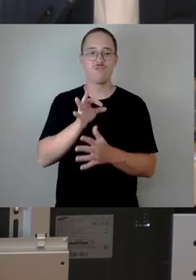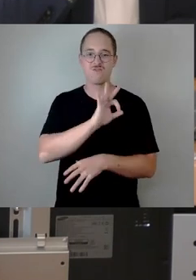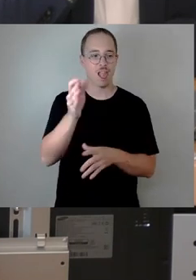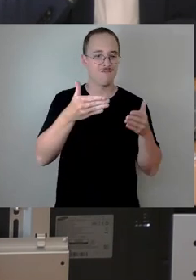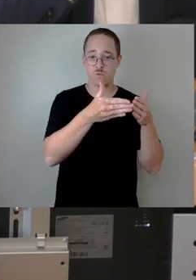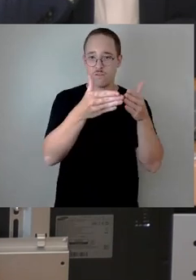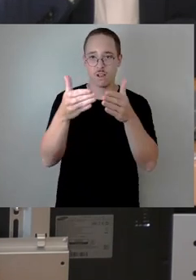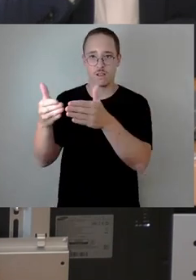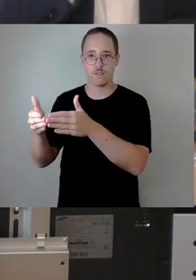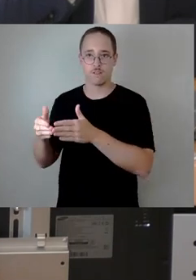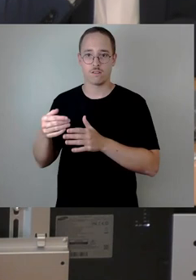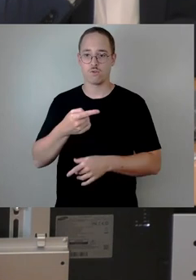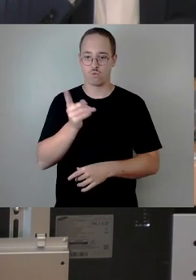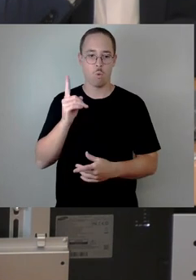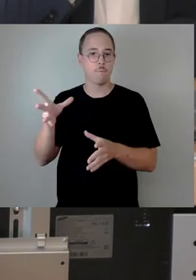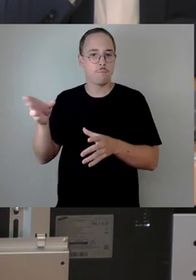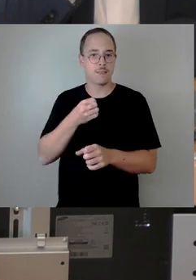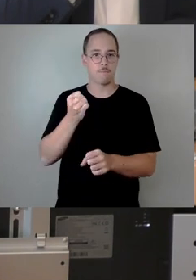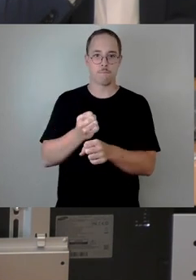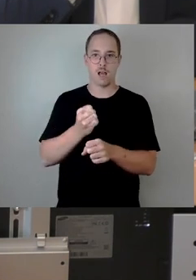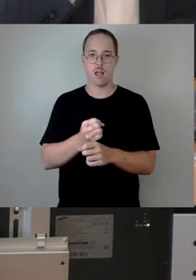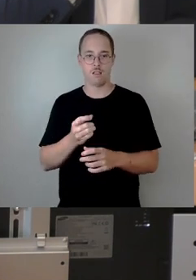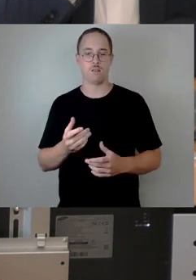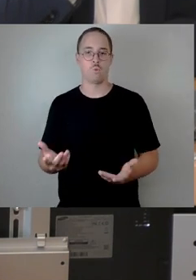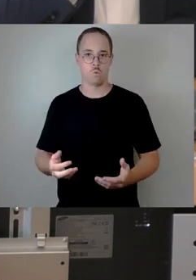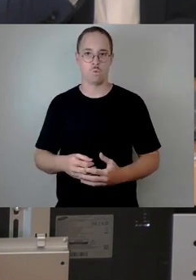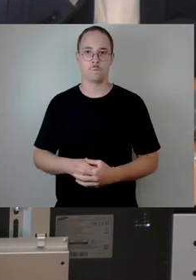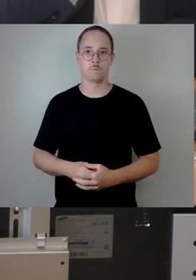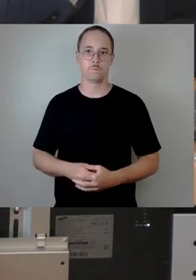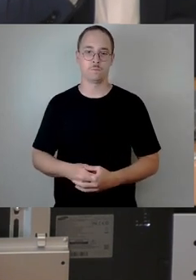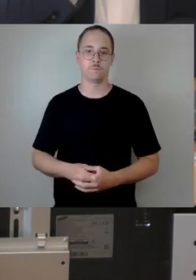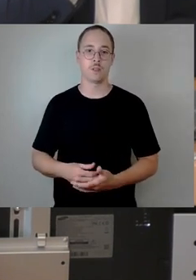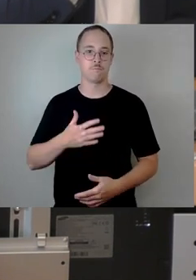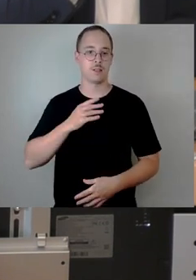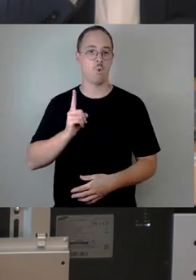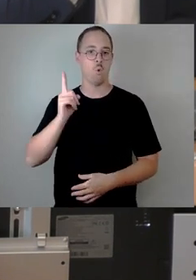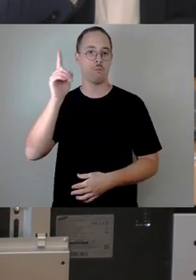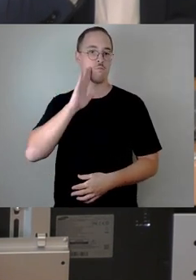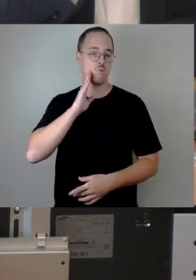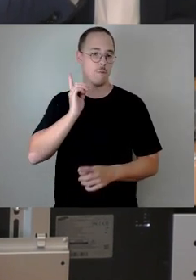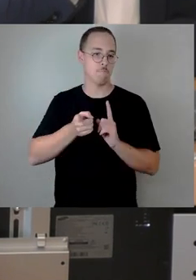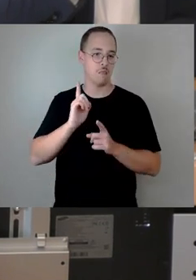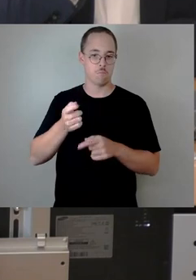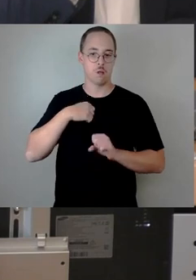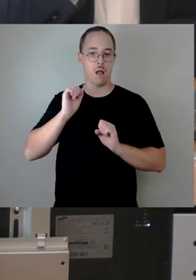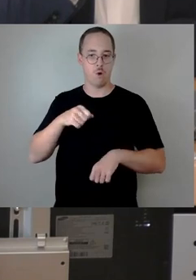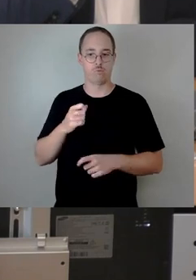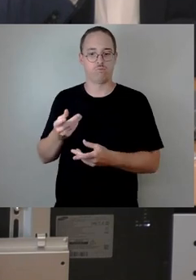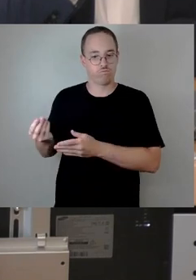Prozess mitzuwirken. Ich kann als Oberbürgermeister meinen Teil dazu beitragen, moderieren,